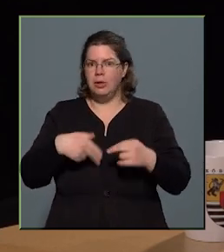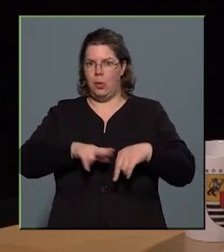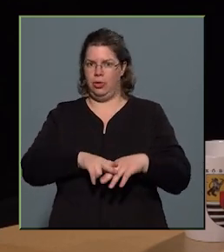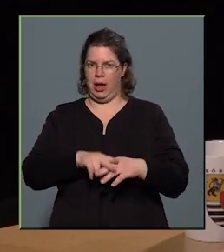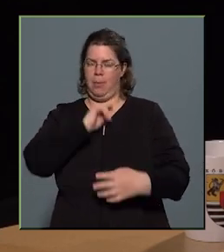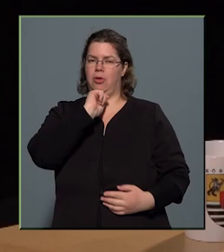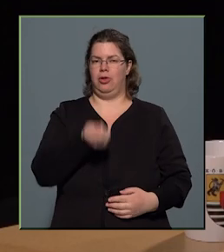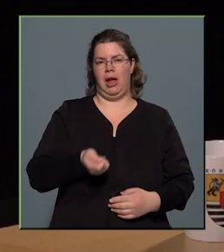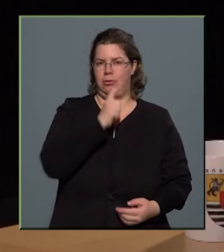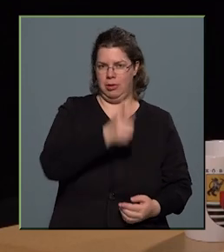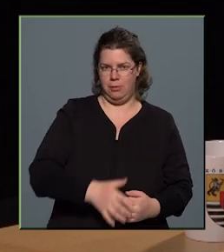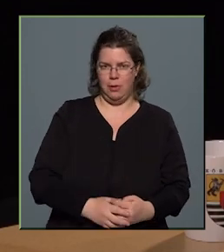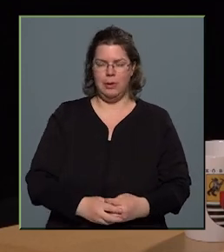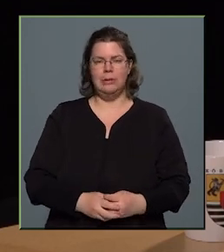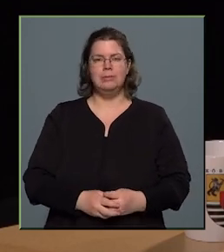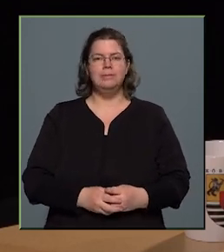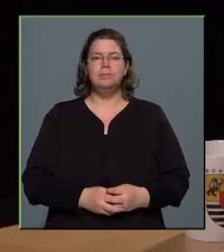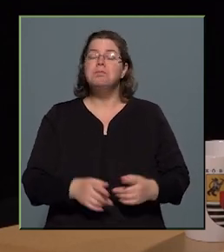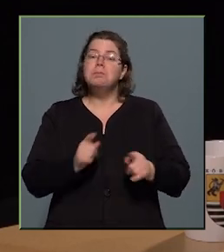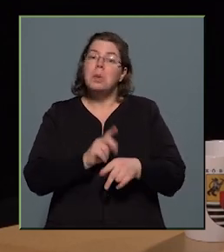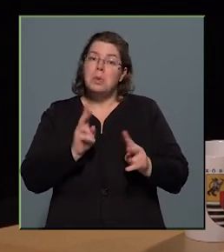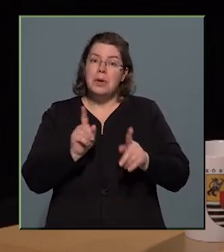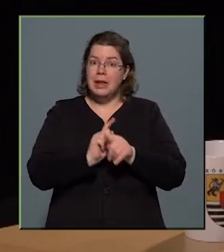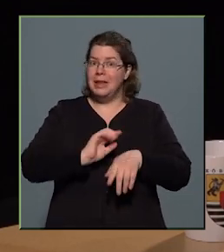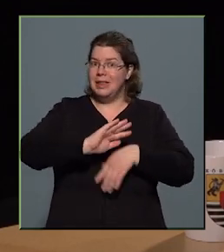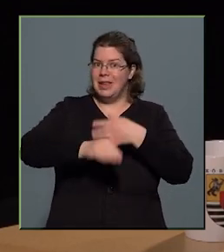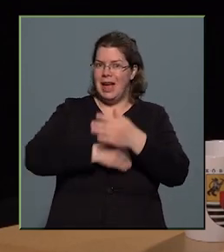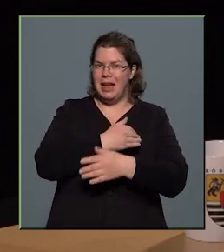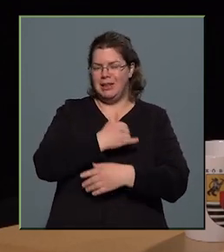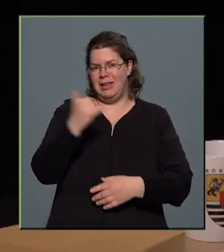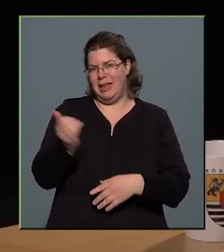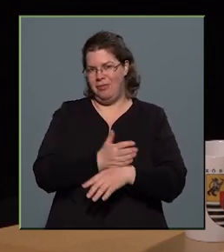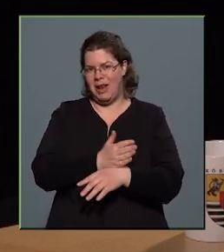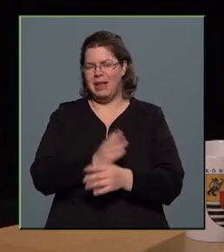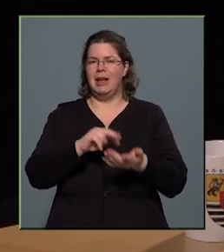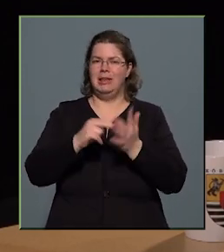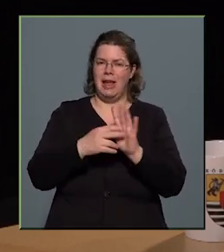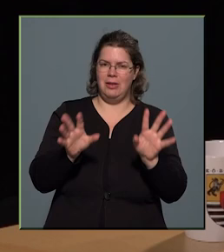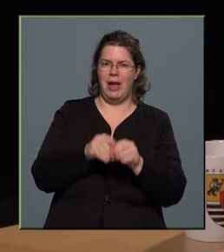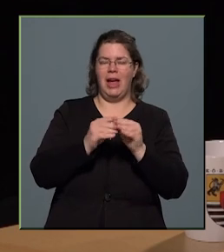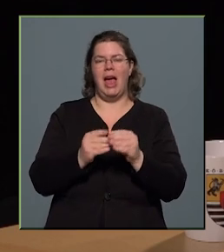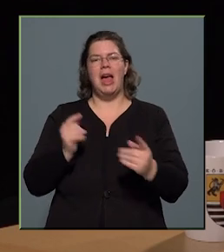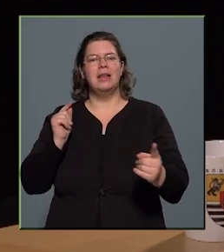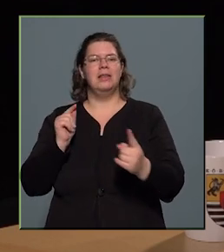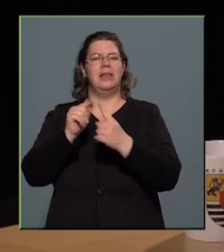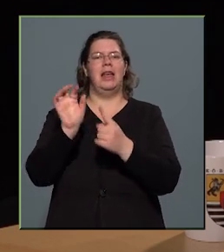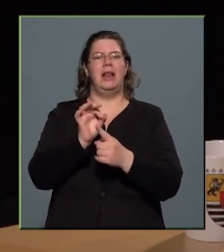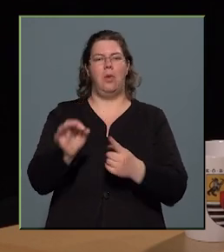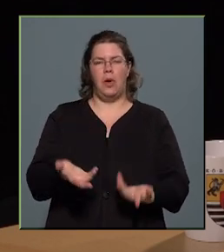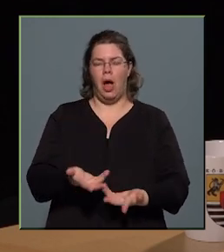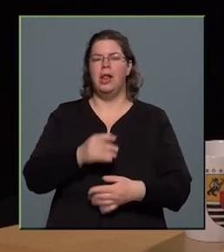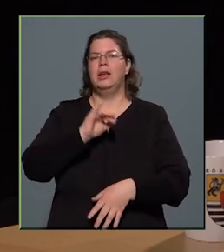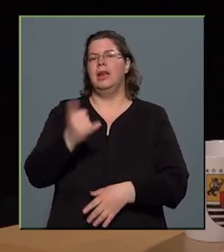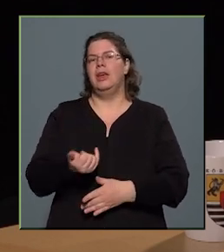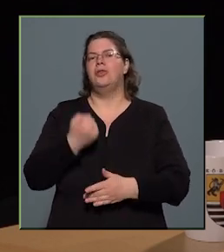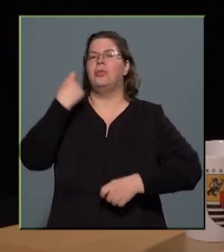sikerülni is fognak, úgyhogy így tett az idei éveleje is, tervekkel, kitűzött célokkal, és megfogalmazott